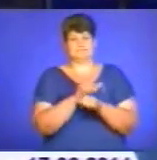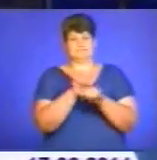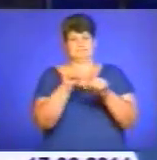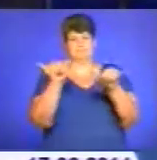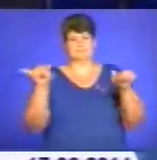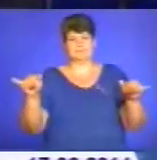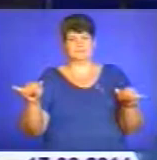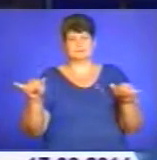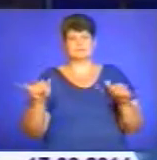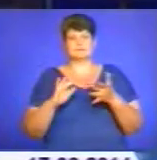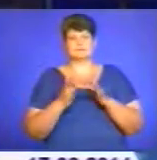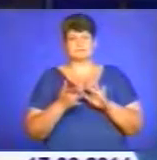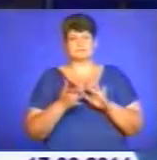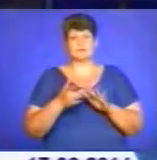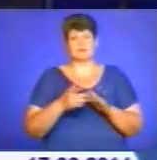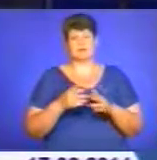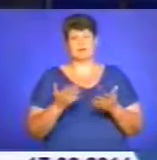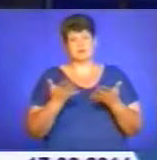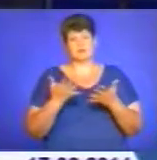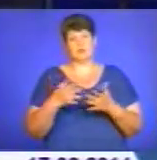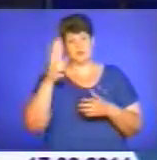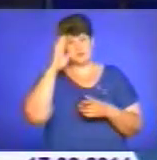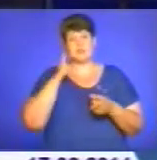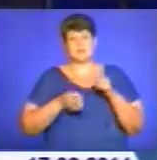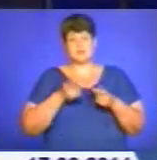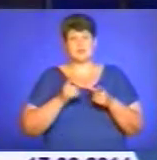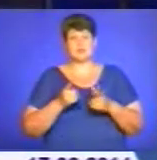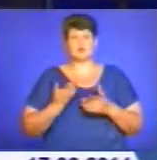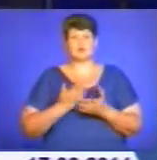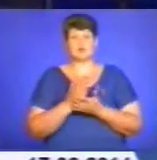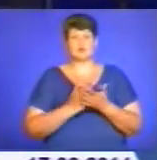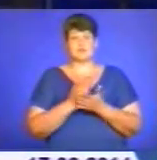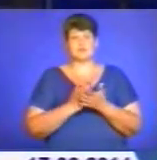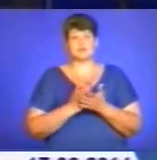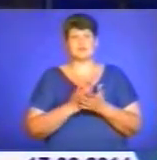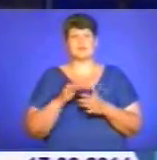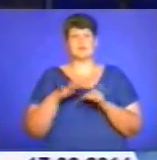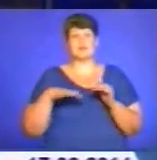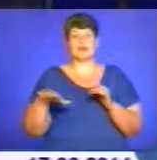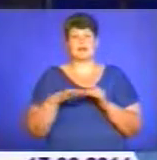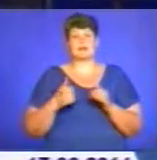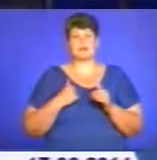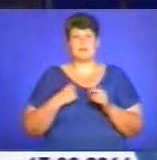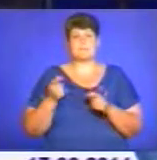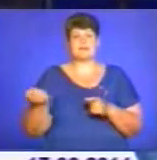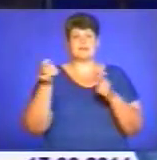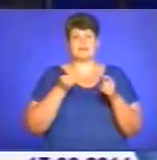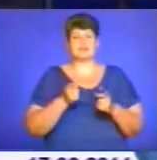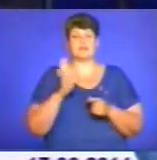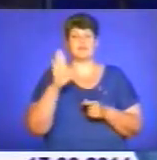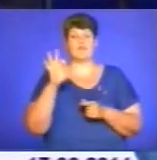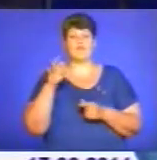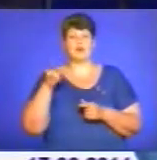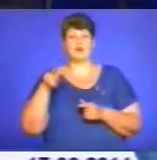інтернетом. З'ясувалося, хлопці справді служили у батальйоні територіальної оборони, однак переведені суди з Волині. Цим інцидентом